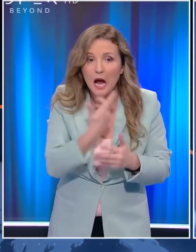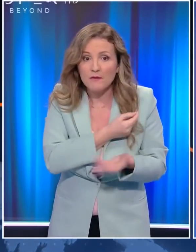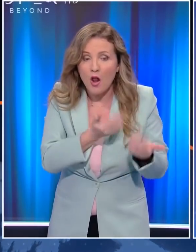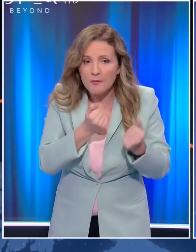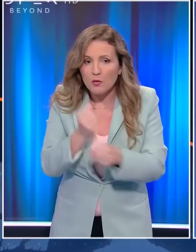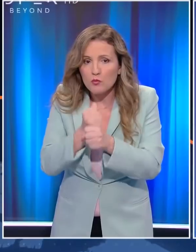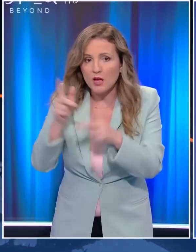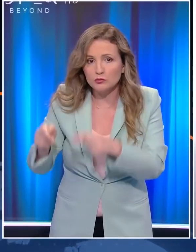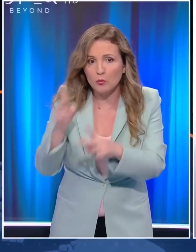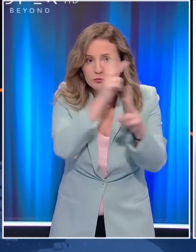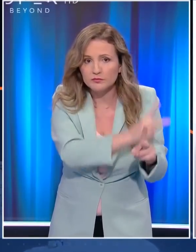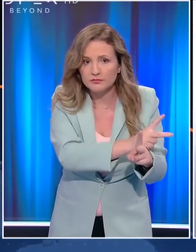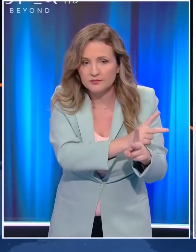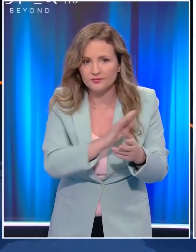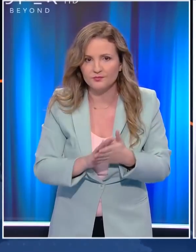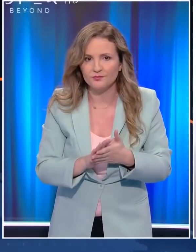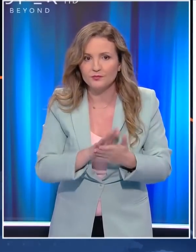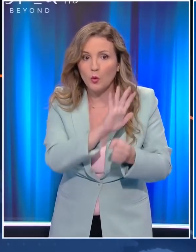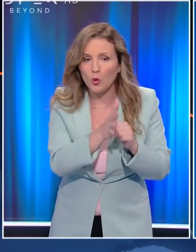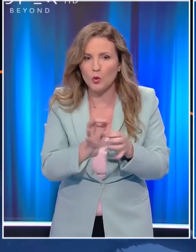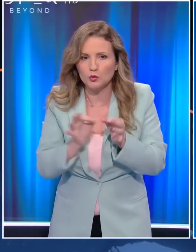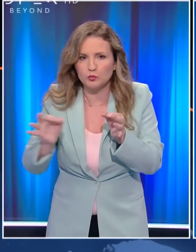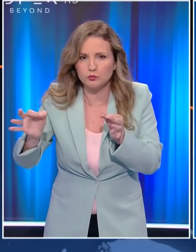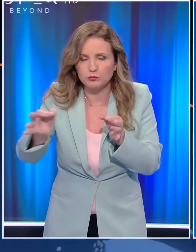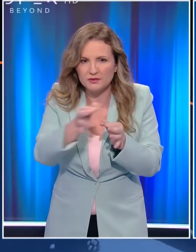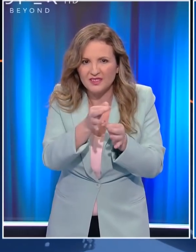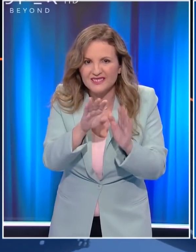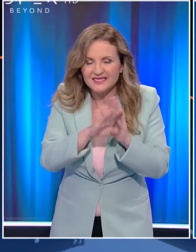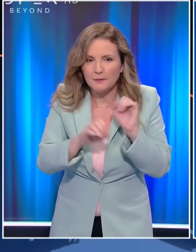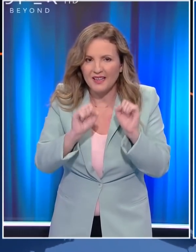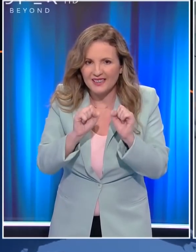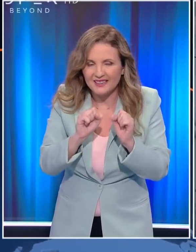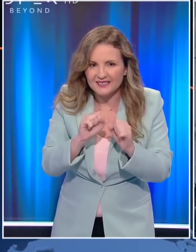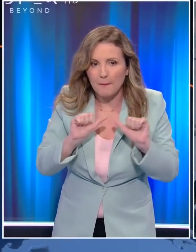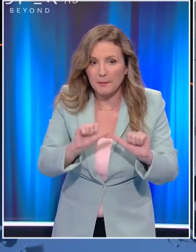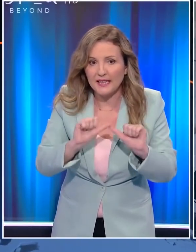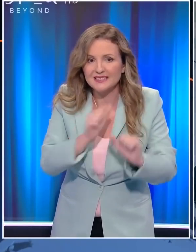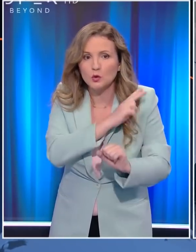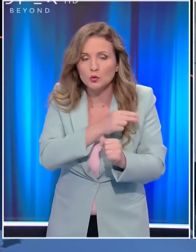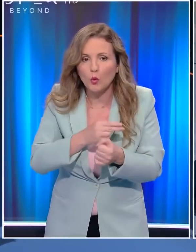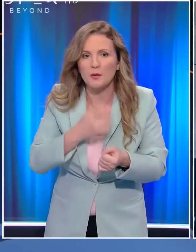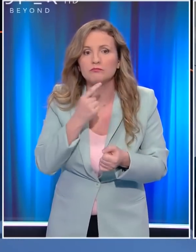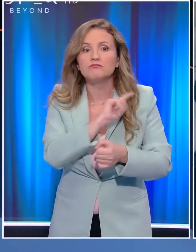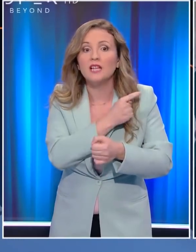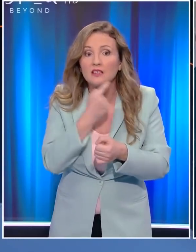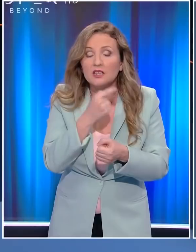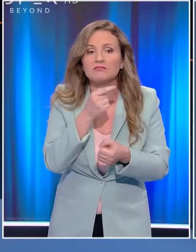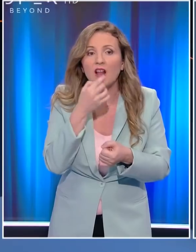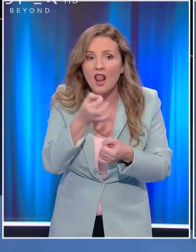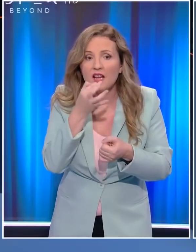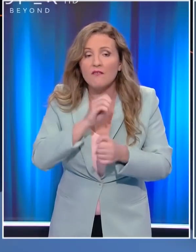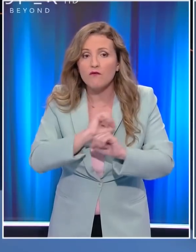βγουν σε αναστολή. Ο κορονοϊός καλπάζει. Το σύστημα υγείας ασφυκτιά όλο και περισσότερο με τους ειδικούς να εκφράζουν τους